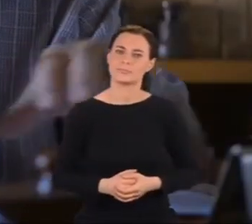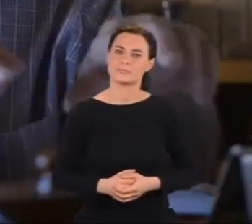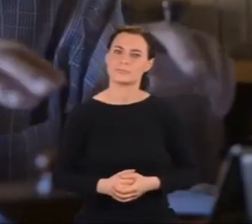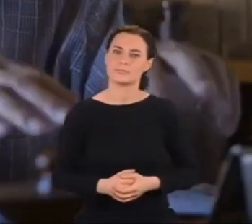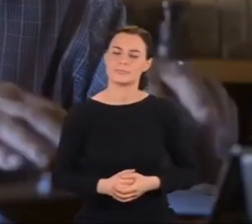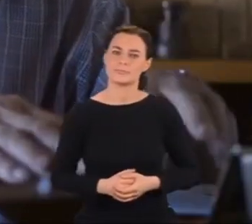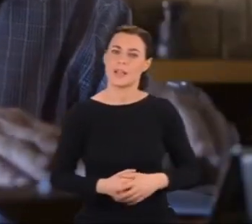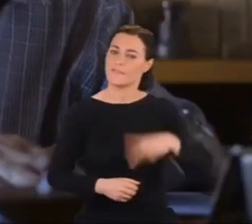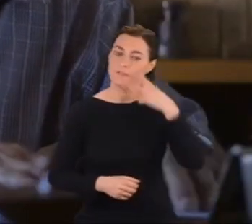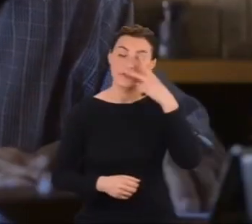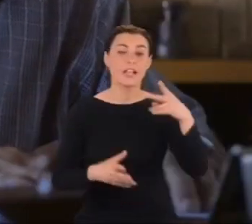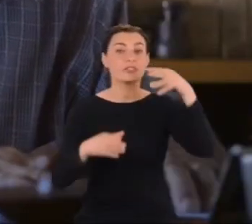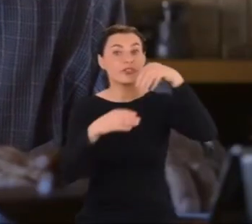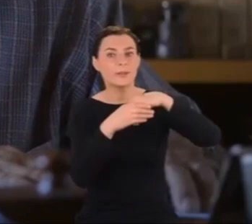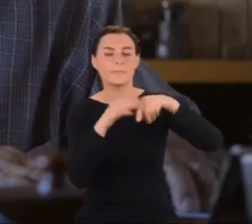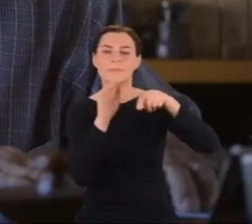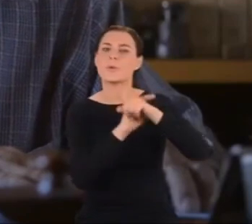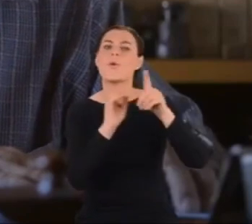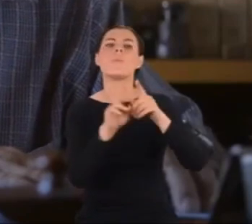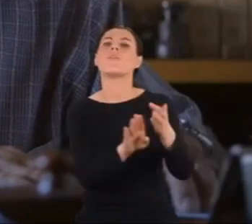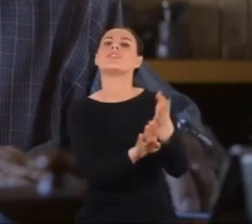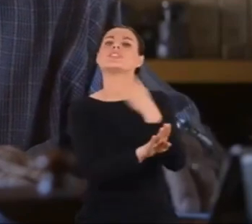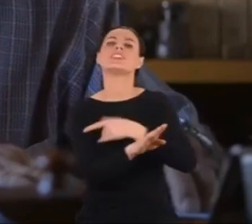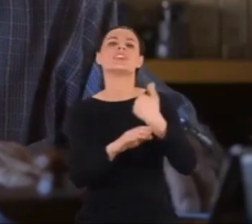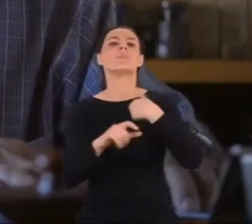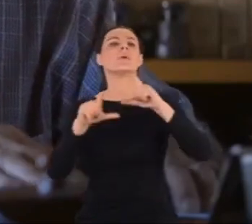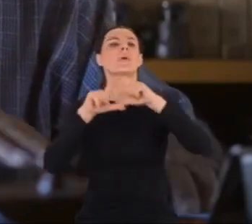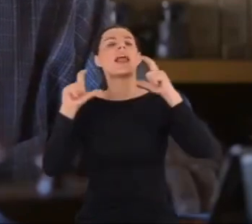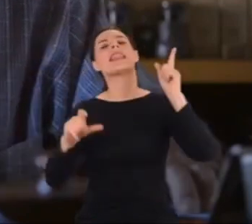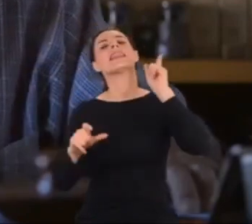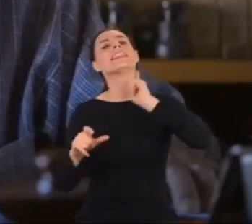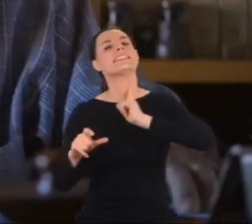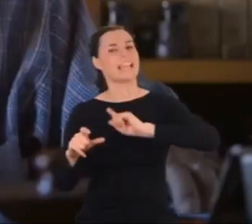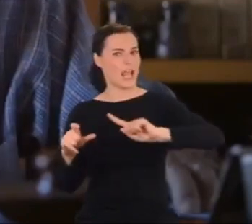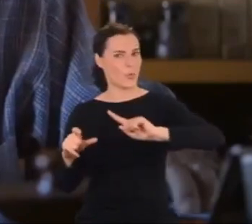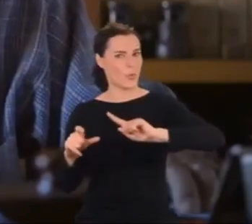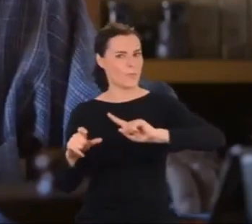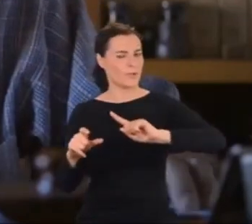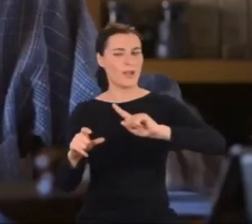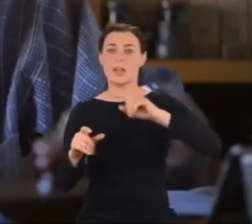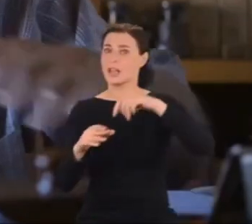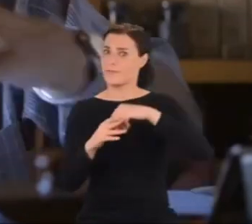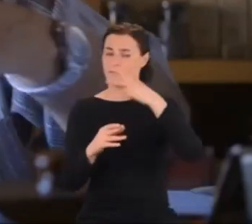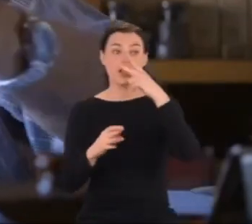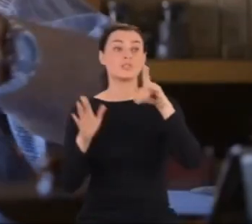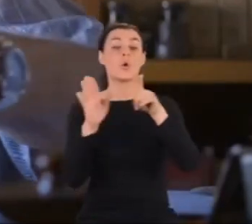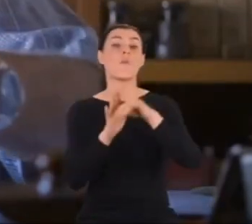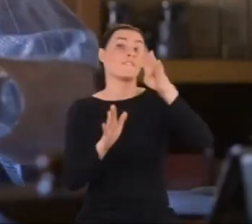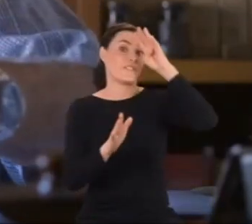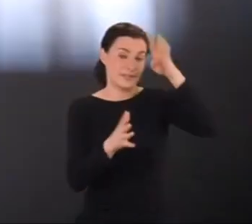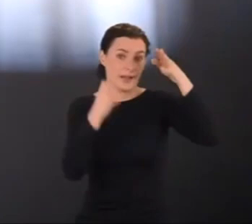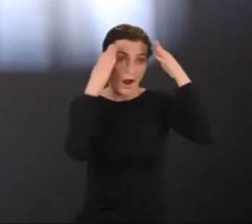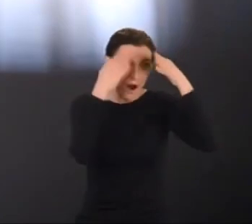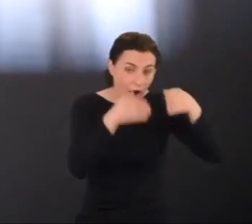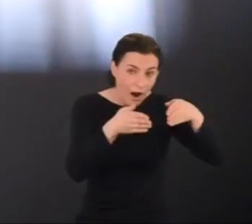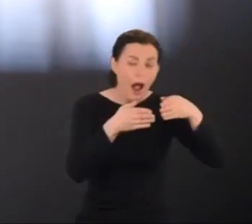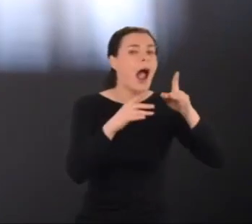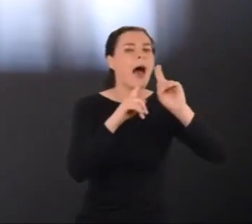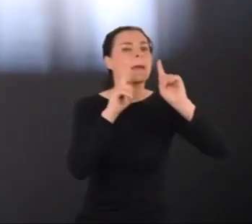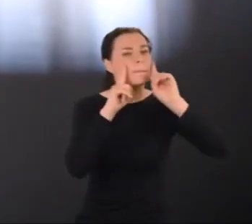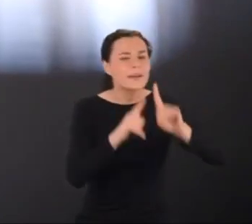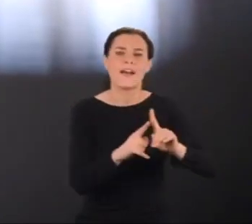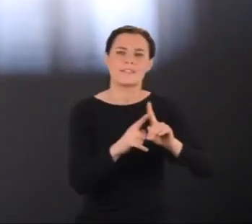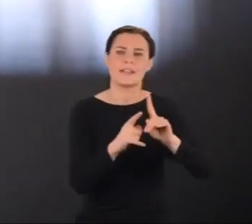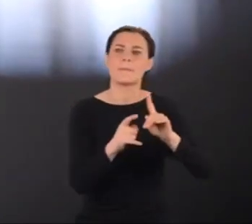Widać tu ślady edukacji w liceum klasycznym. W fizyce szukał odpowiedzi na pytania o